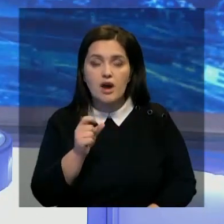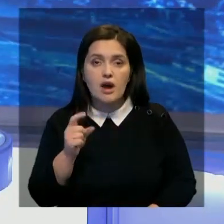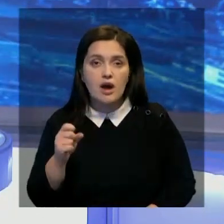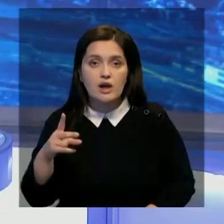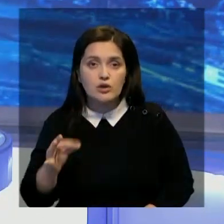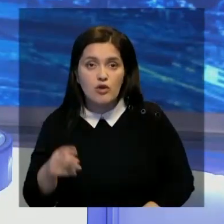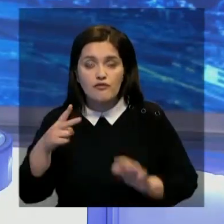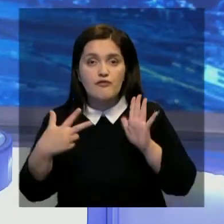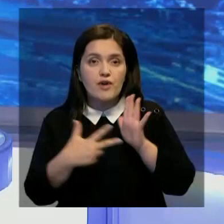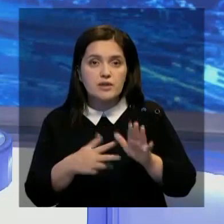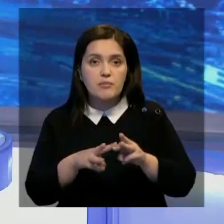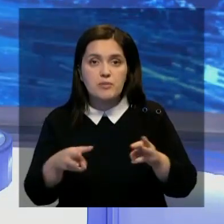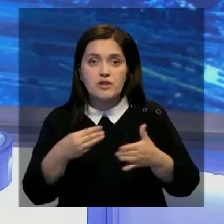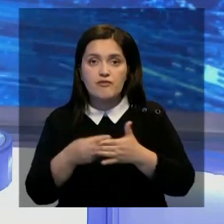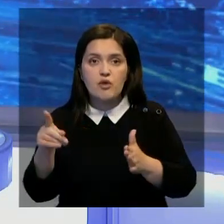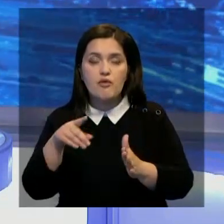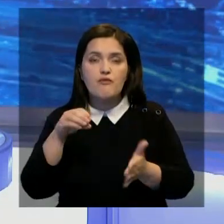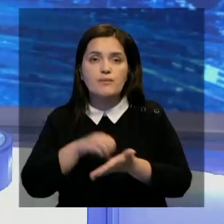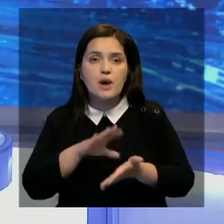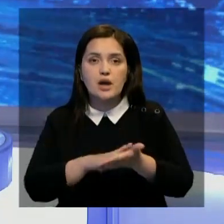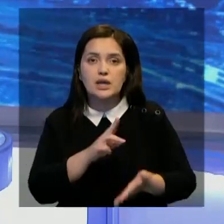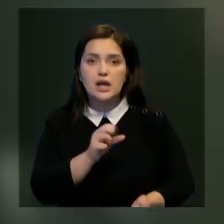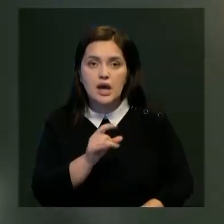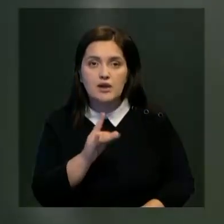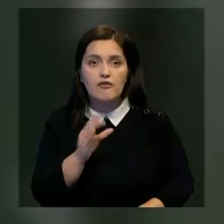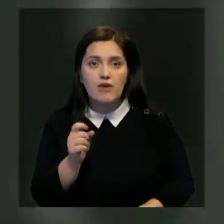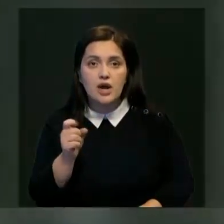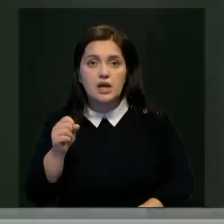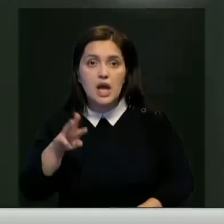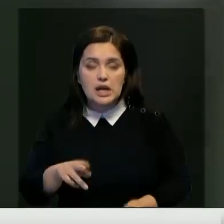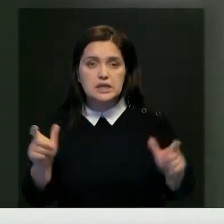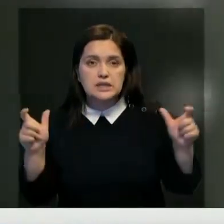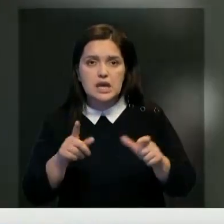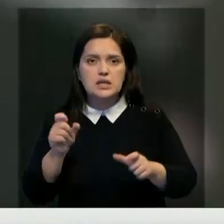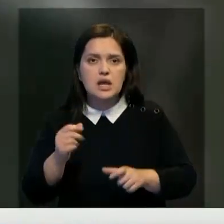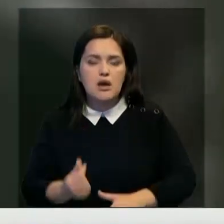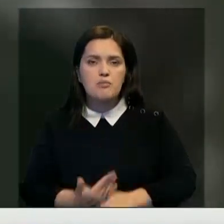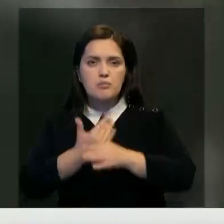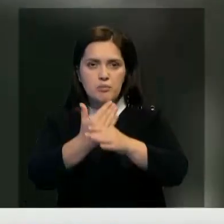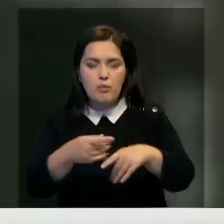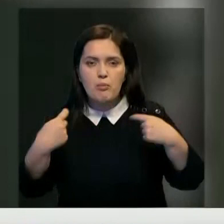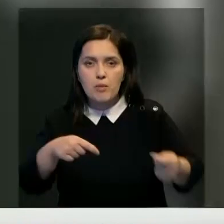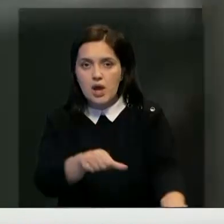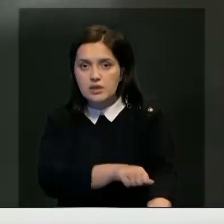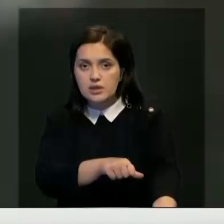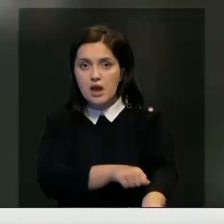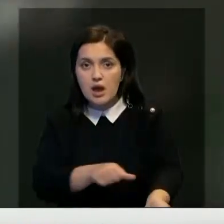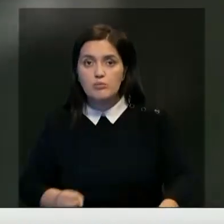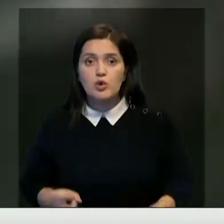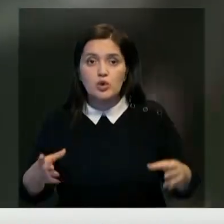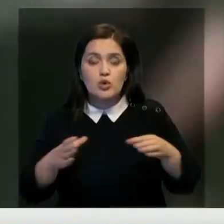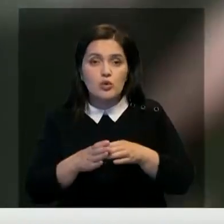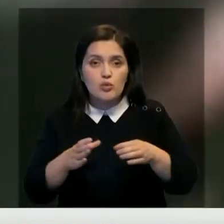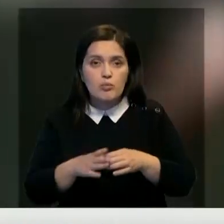Минфин США внес Карвахаля в санкционный список за финансирование незаконного оборота наркотиков группировки, которую в